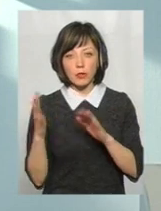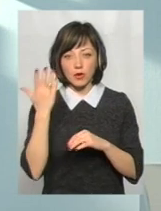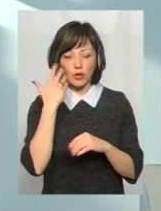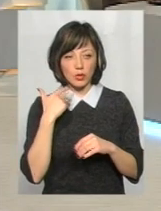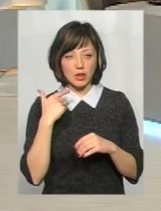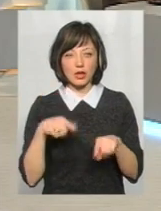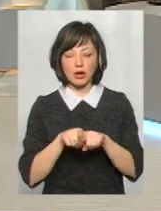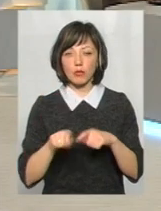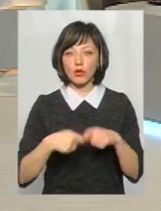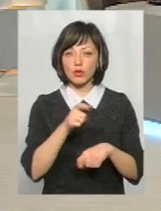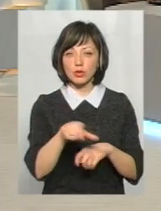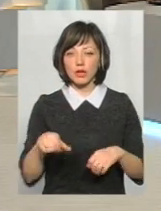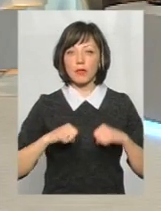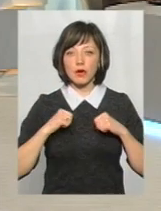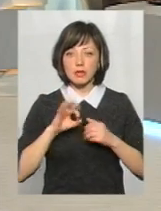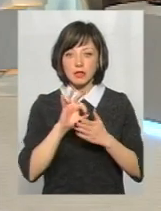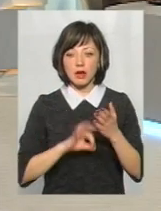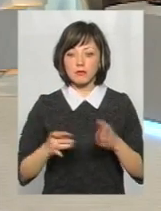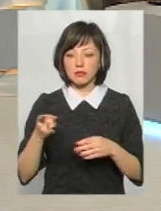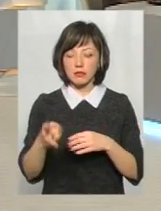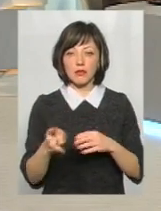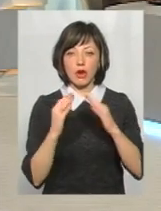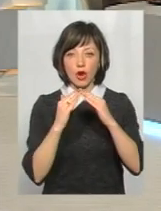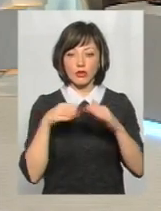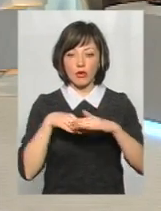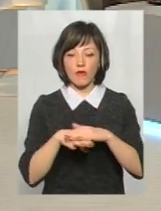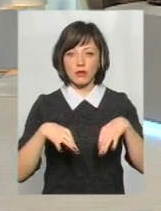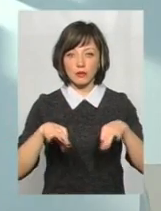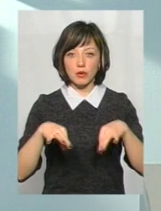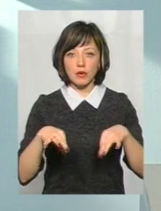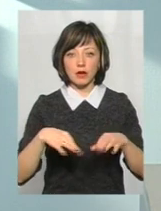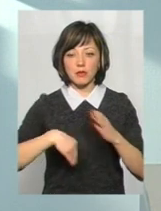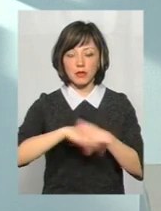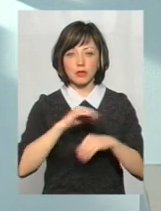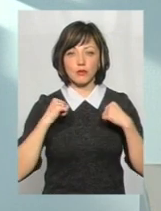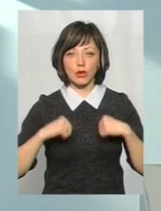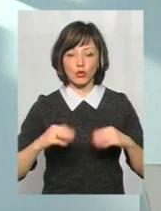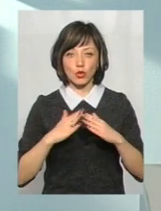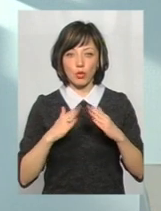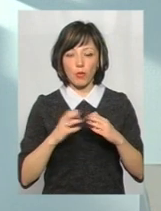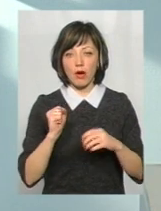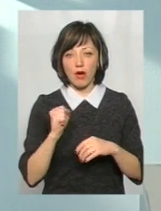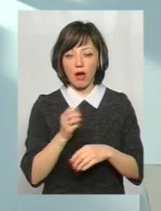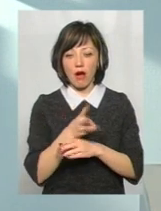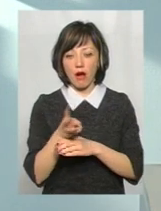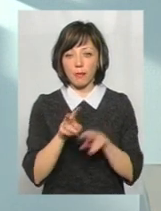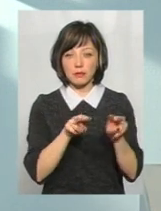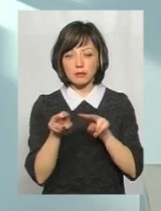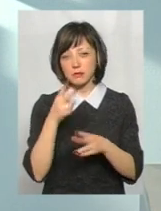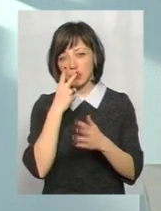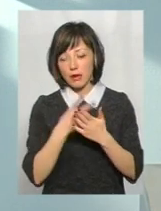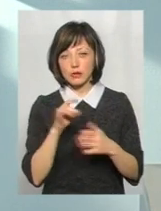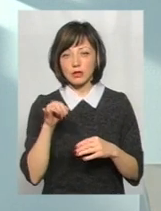такі порушники намагаються відразу поїхати в гараж, заховати там автомобіль і піти собі спокійненько додому. А камери слідкують,